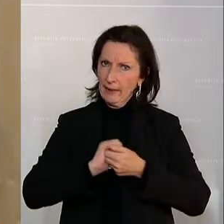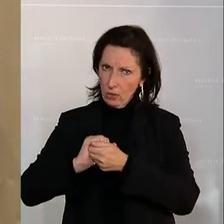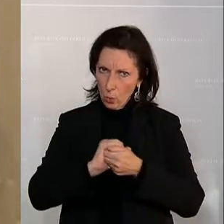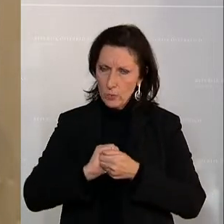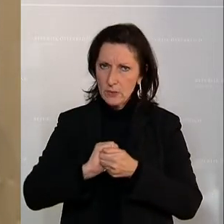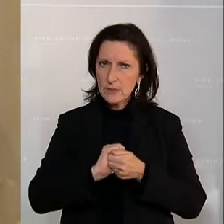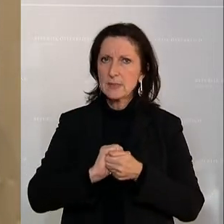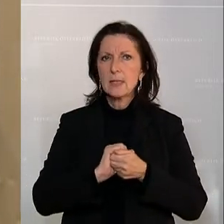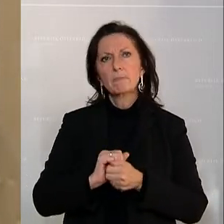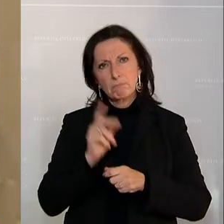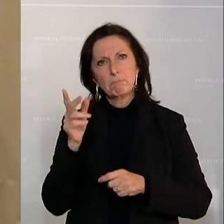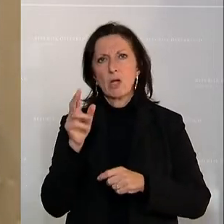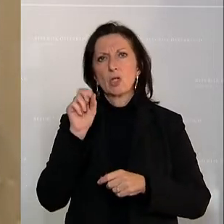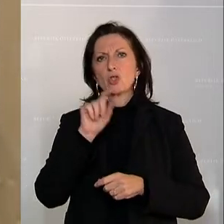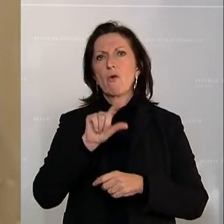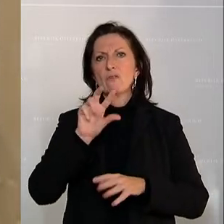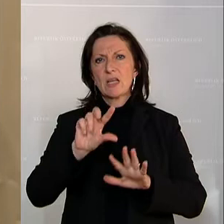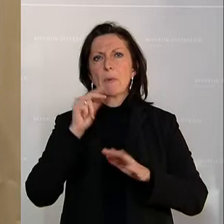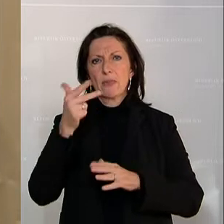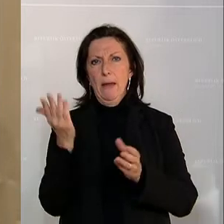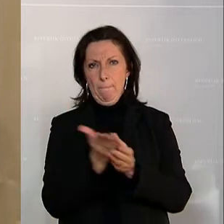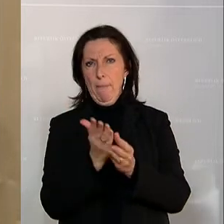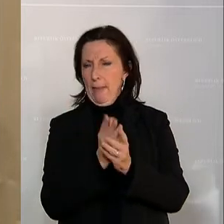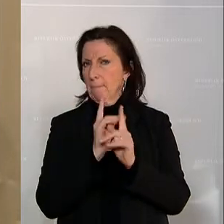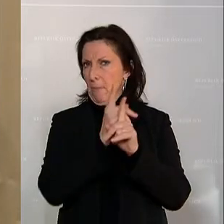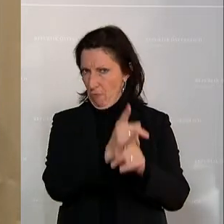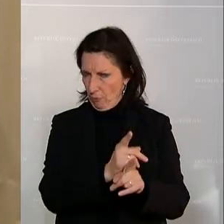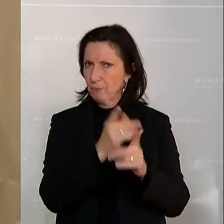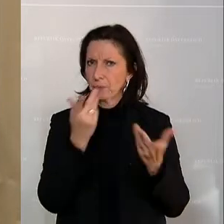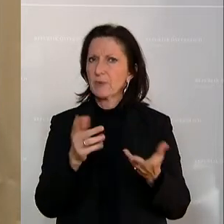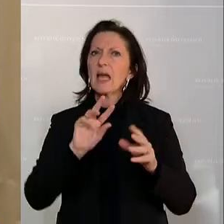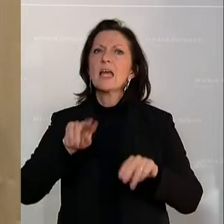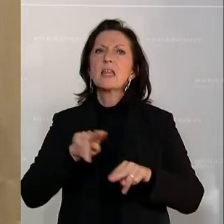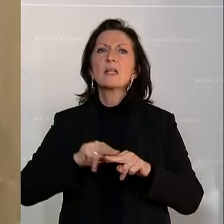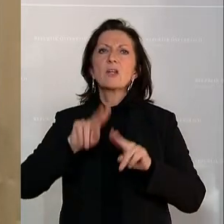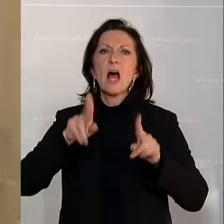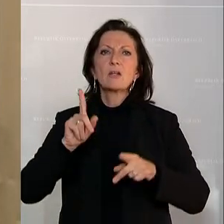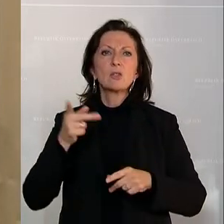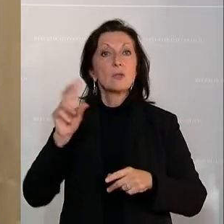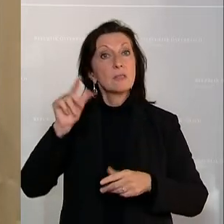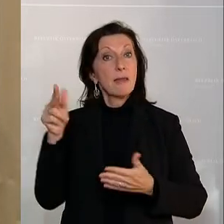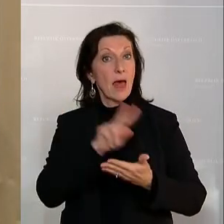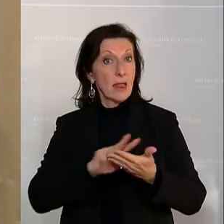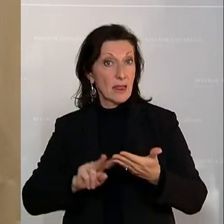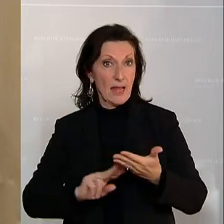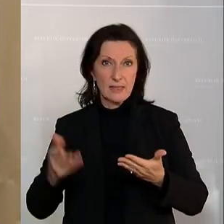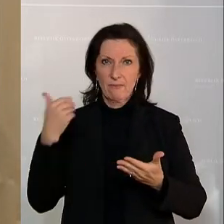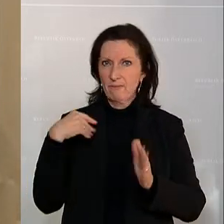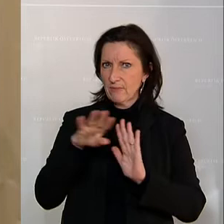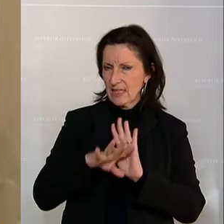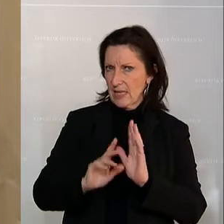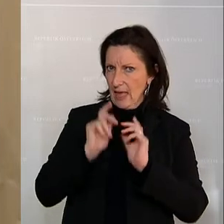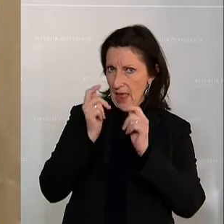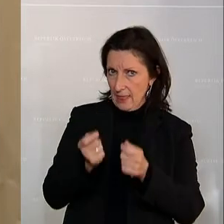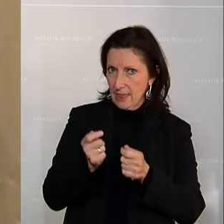1237 der Beilagen. Der Nationalrat wolle in zweiter Lesung beschließen, der eingangs bezeichnende Gesetzesantrag